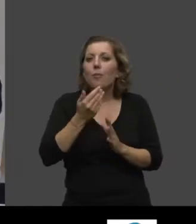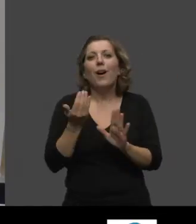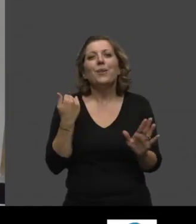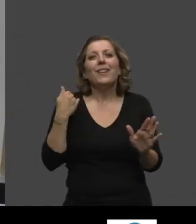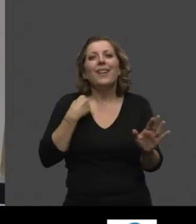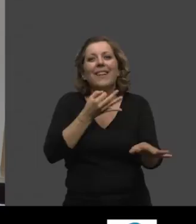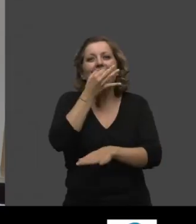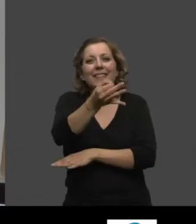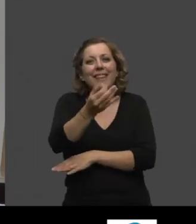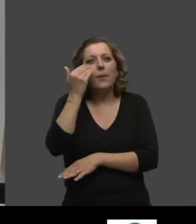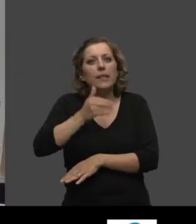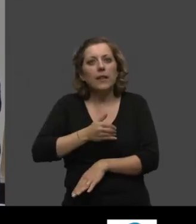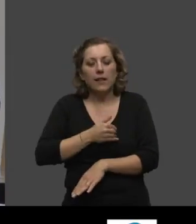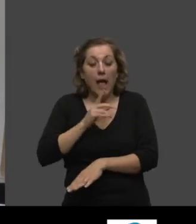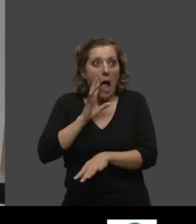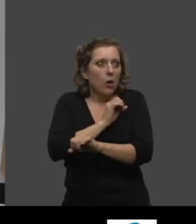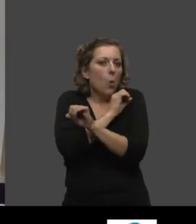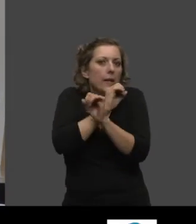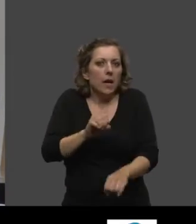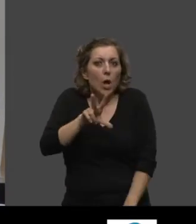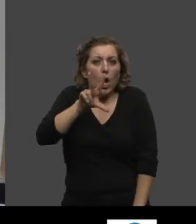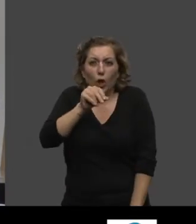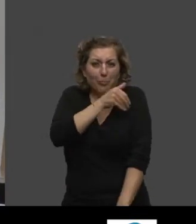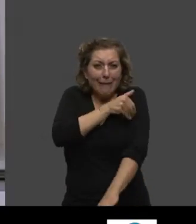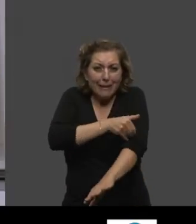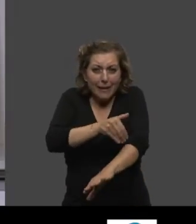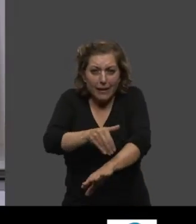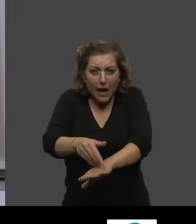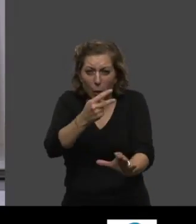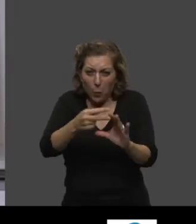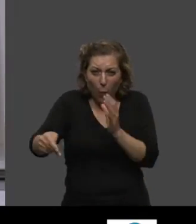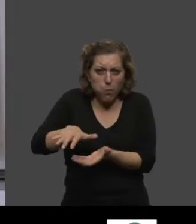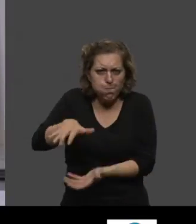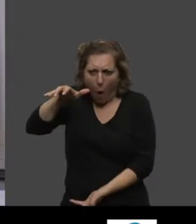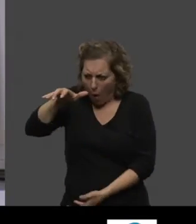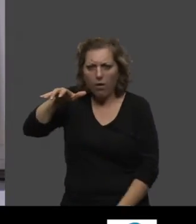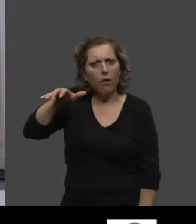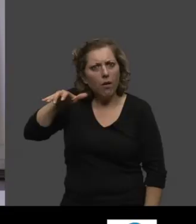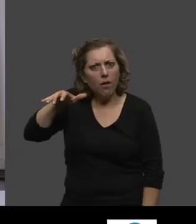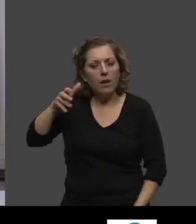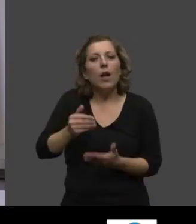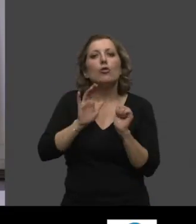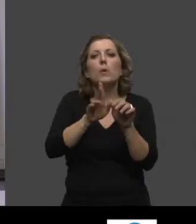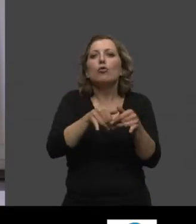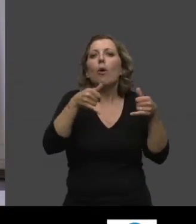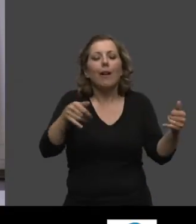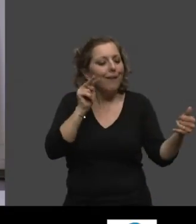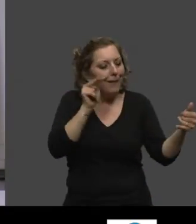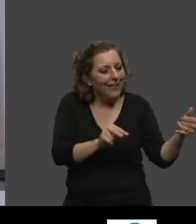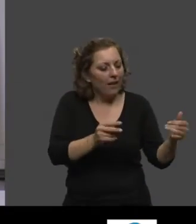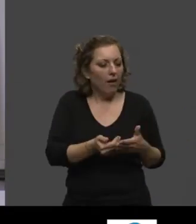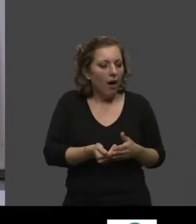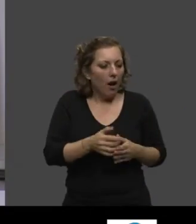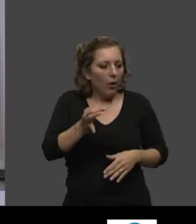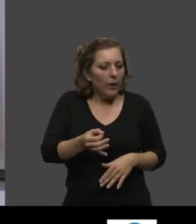j'énonçais tout à l'heure, est quelque chose d'extraordinaire, 30 milliards d'euros, je ne pas, quand on lit les journaux aujourd'hui, on dit, ça y est,